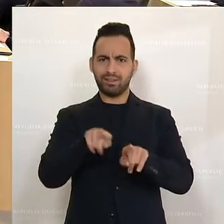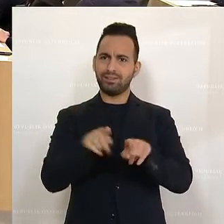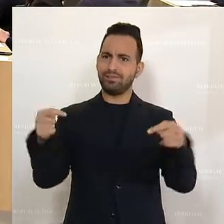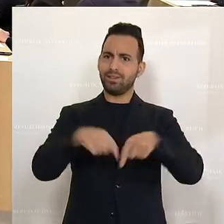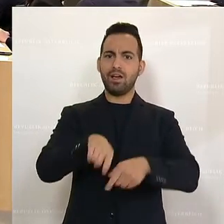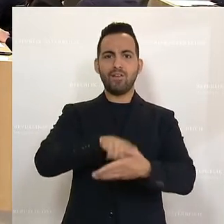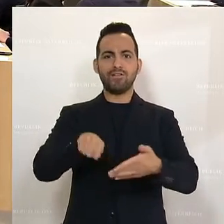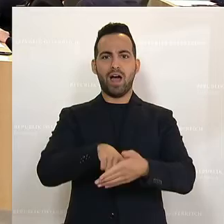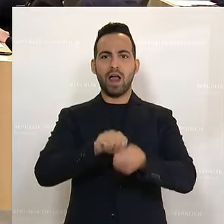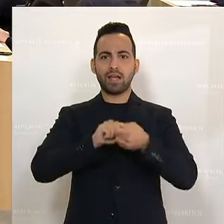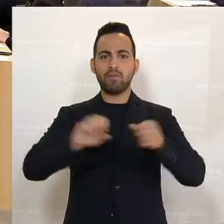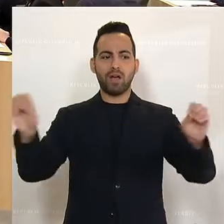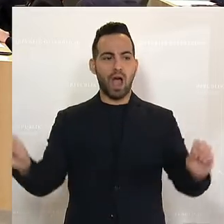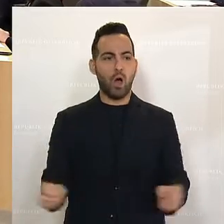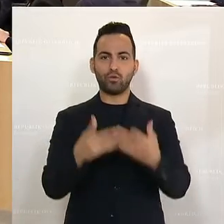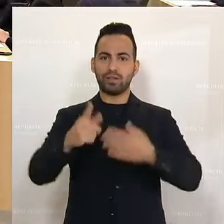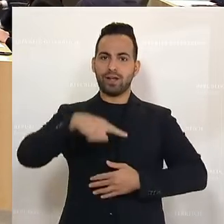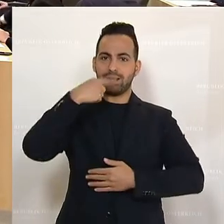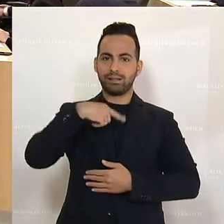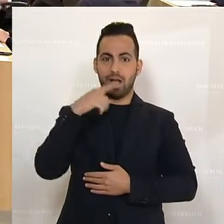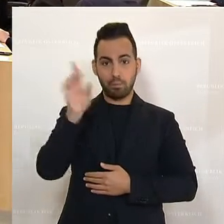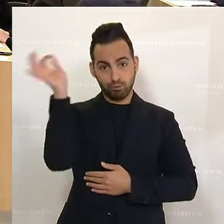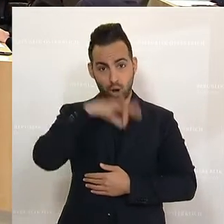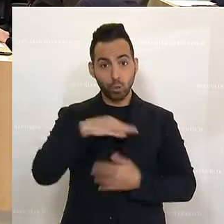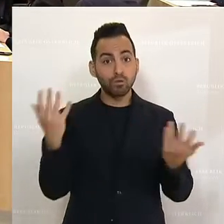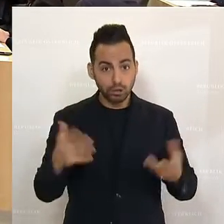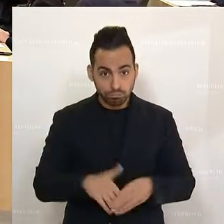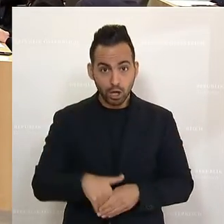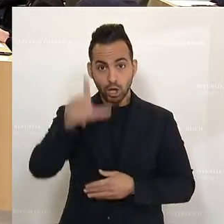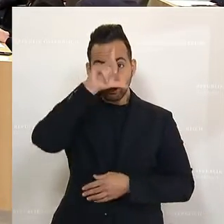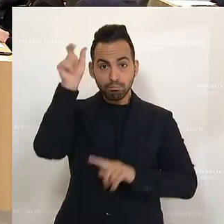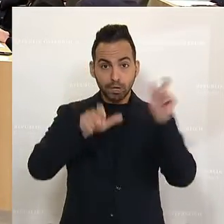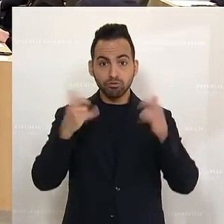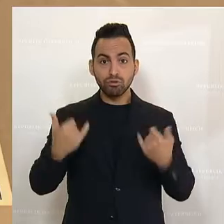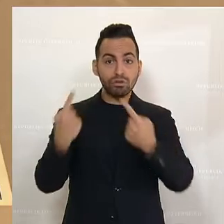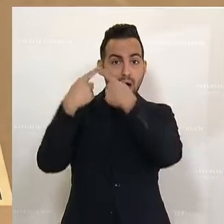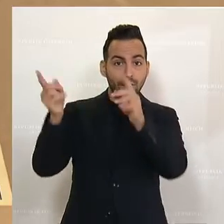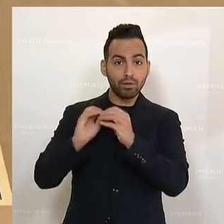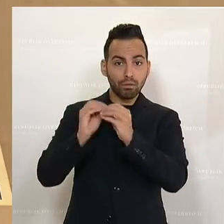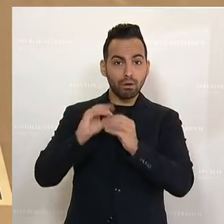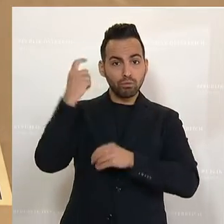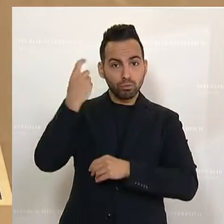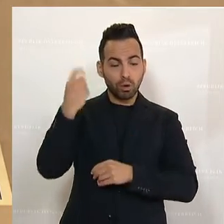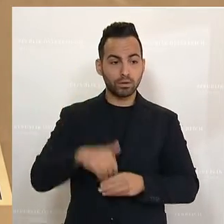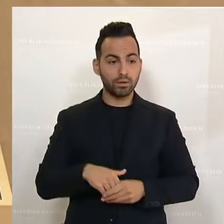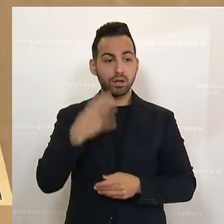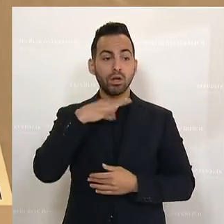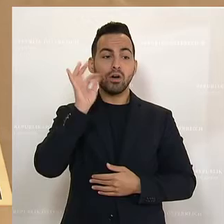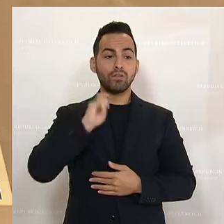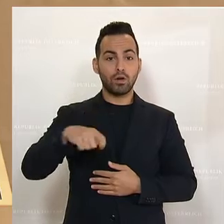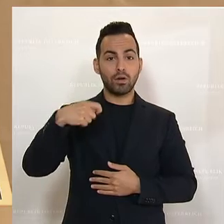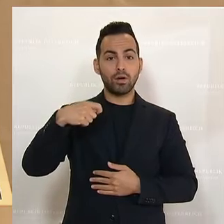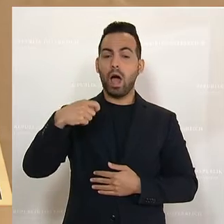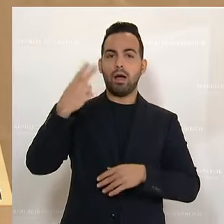...wahlkampfauftaktrede. Das Traurige ist nur, dass die Menschen gerade andere Sorgen haben. Herr Präsident, Frau Präsidentin, Entschuldigung,